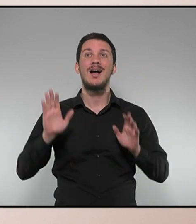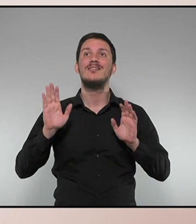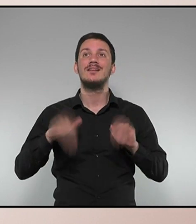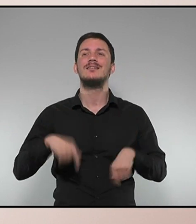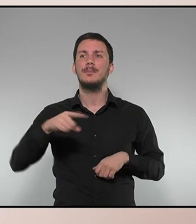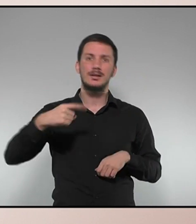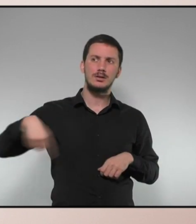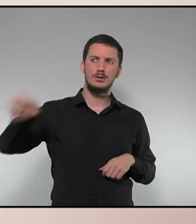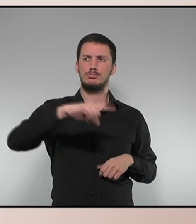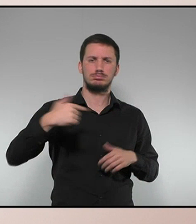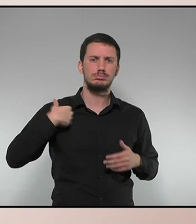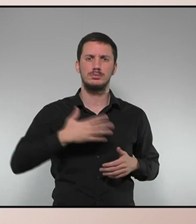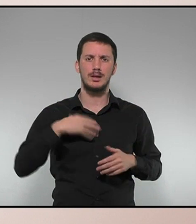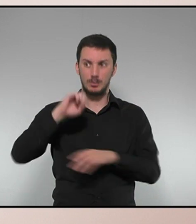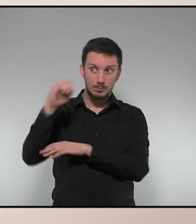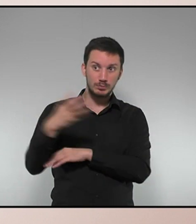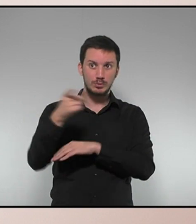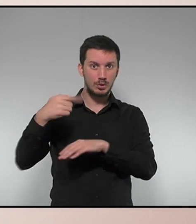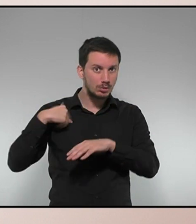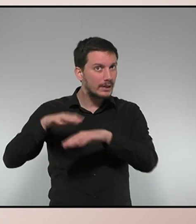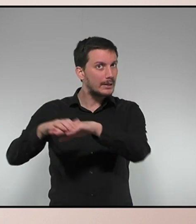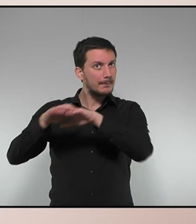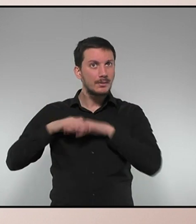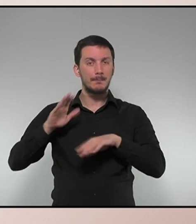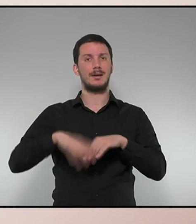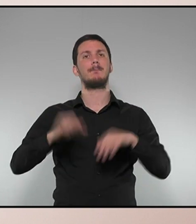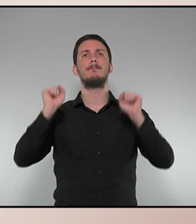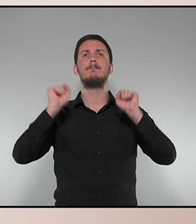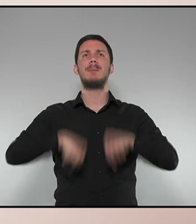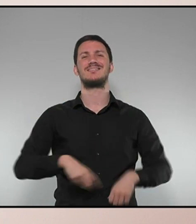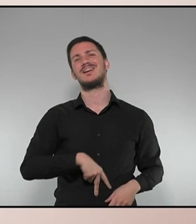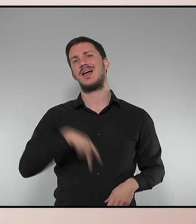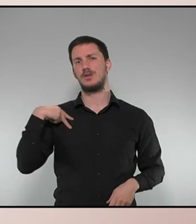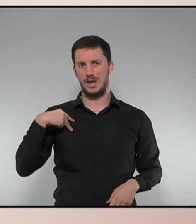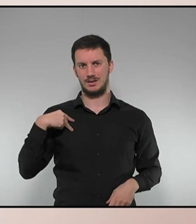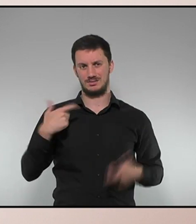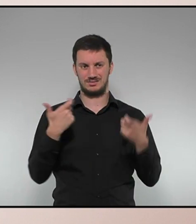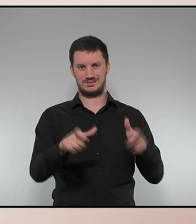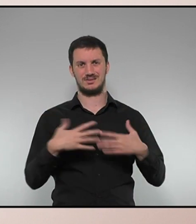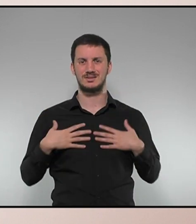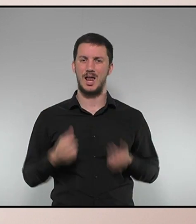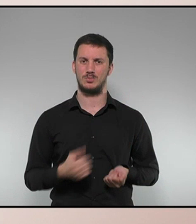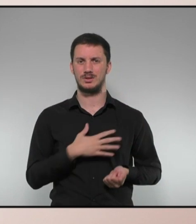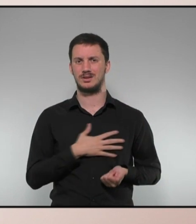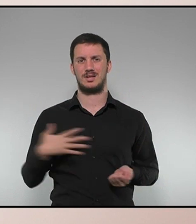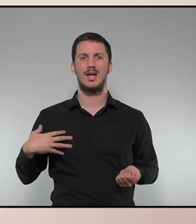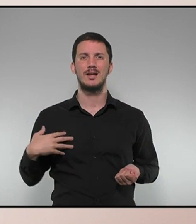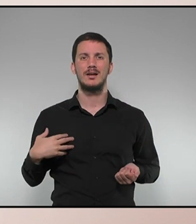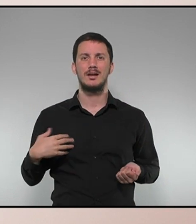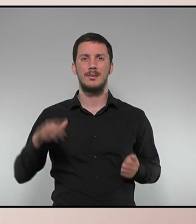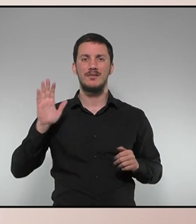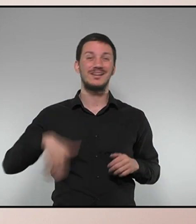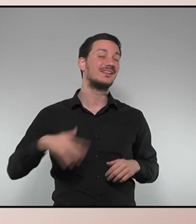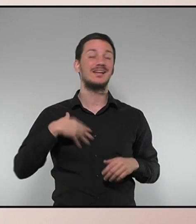també vostès la invitació que abans feia el conseller d'aquest Pacte Nacional sobre Salut perquè ha de permetre també que hi hagi el consens